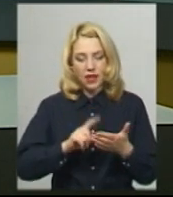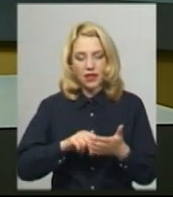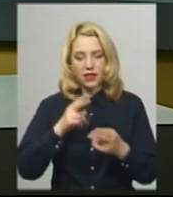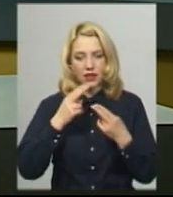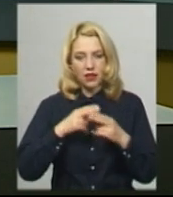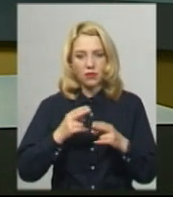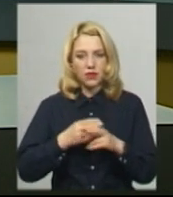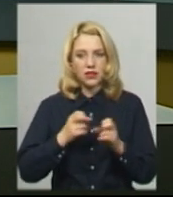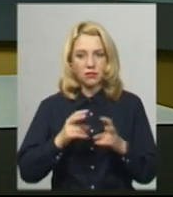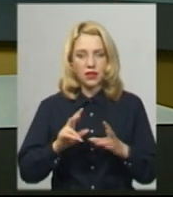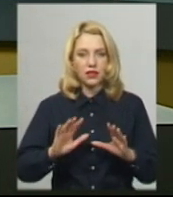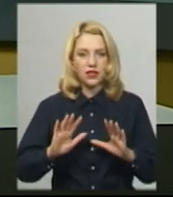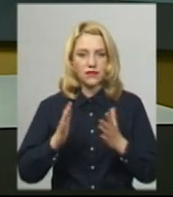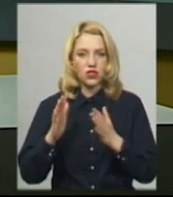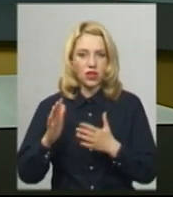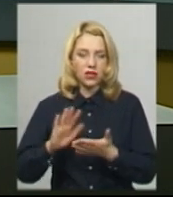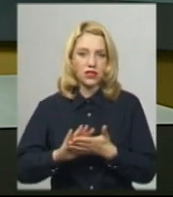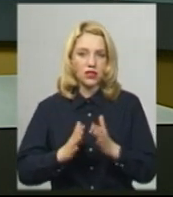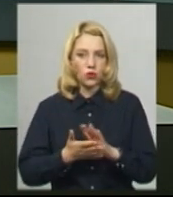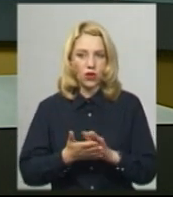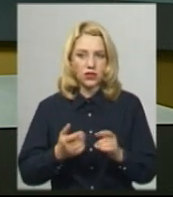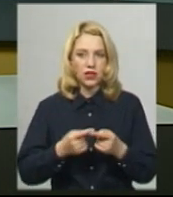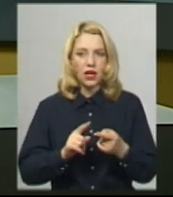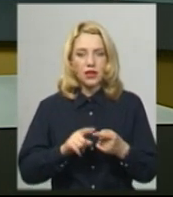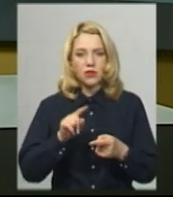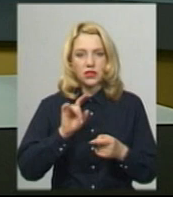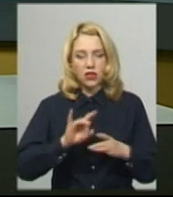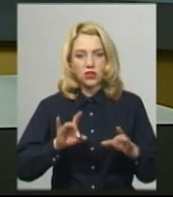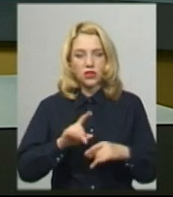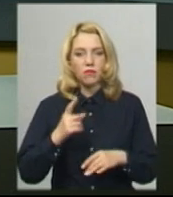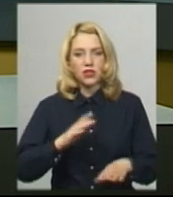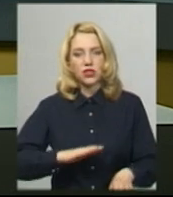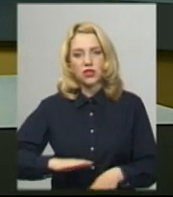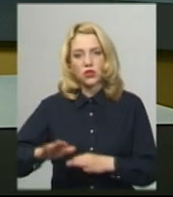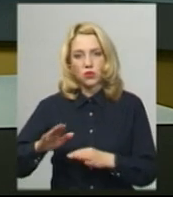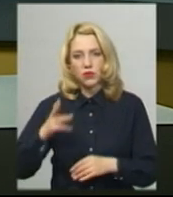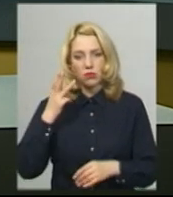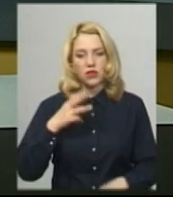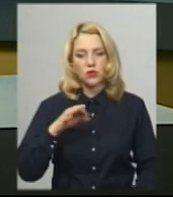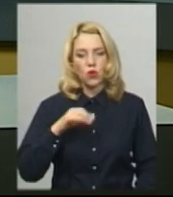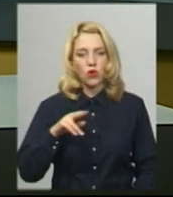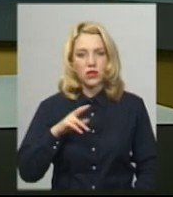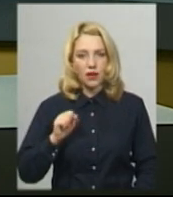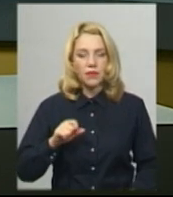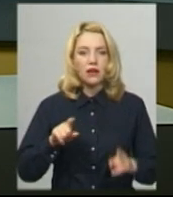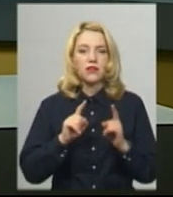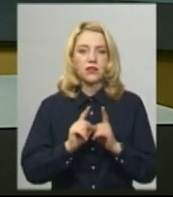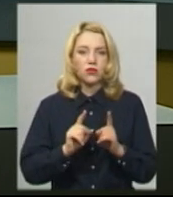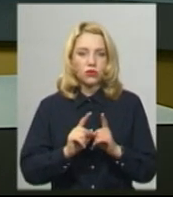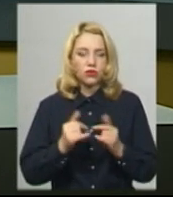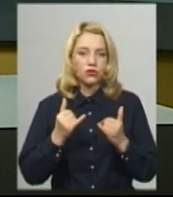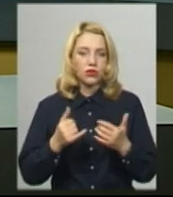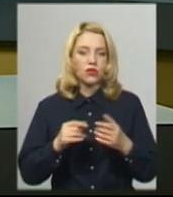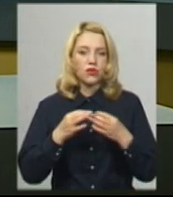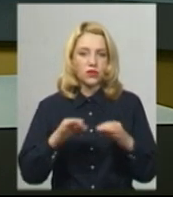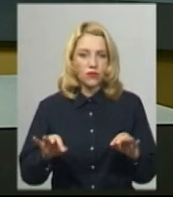надзвичайної ситуації. Про це Суспільному сказав перший заступник голови Хмельницької ОДА Роман Примош. Крім того, відсьогодні дозволена